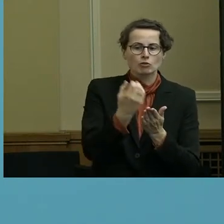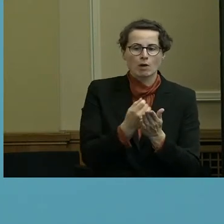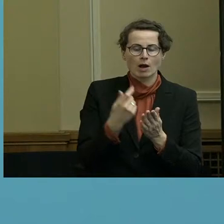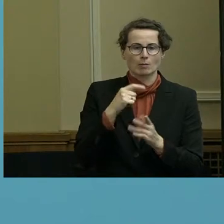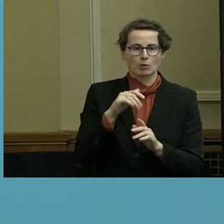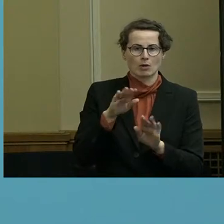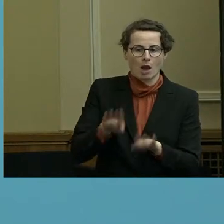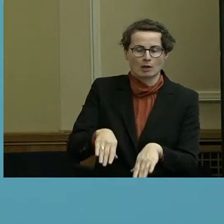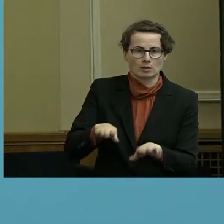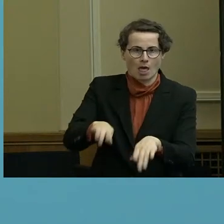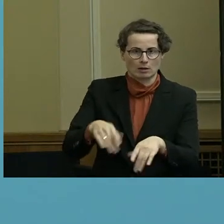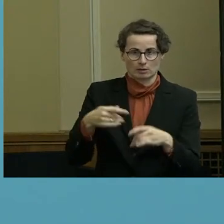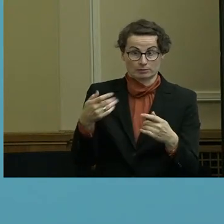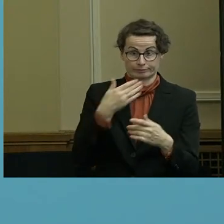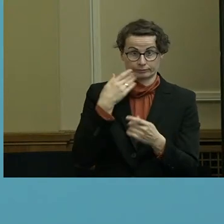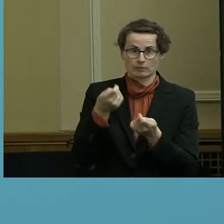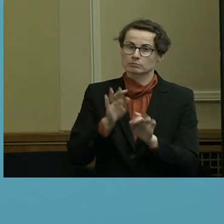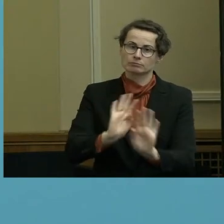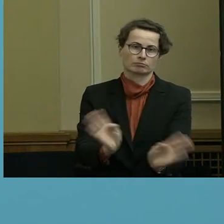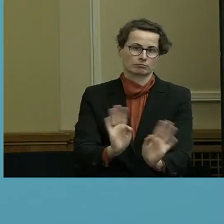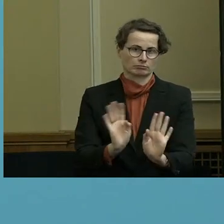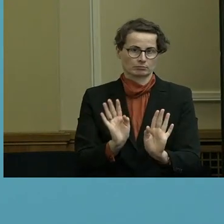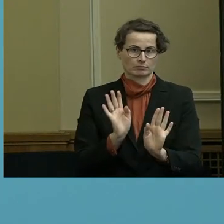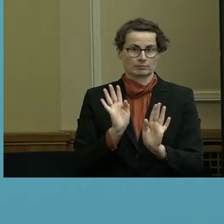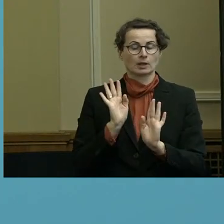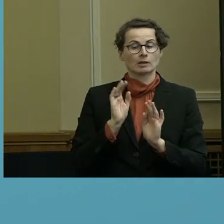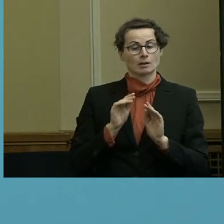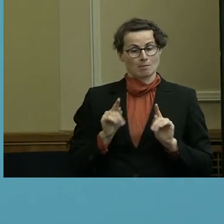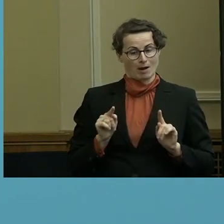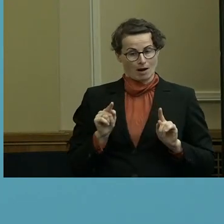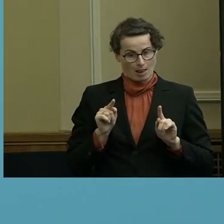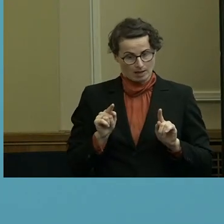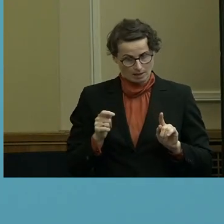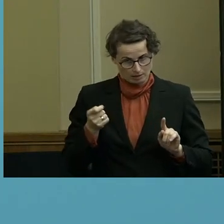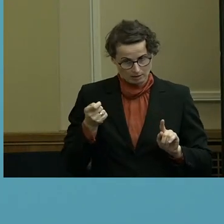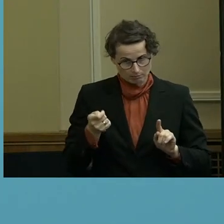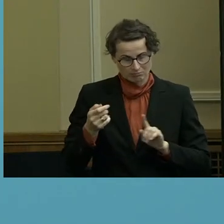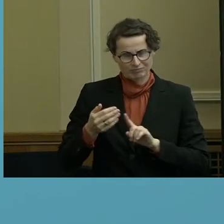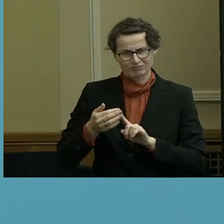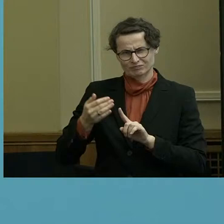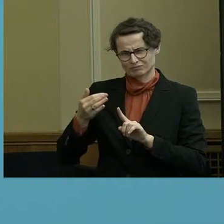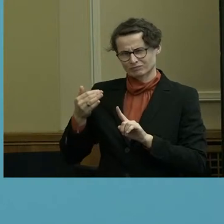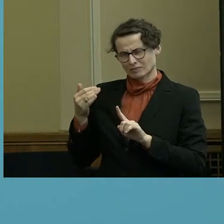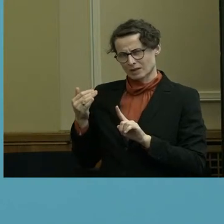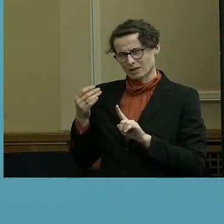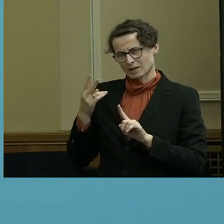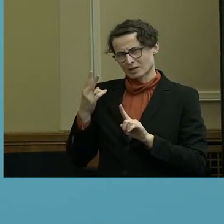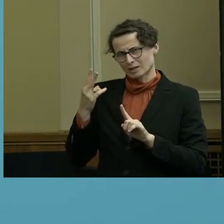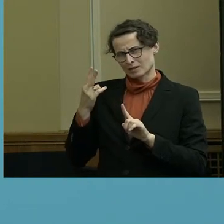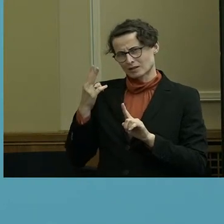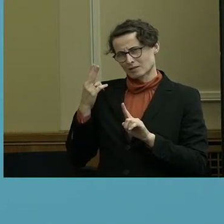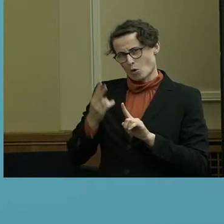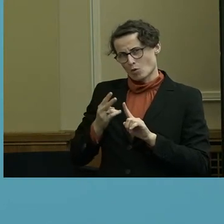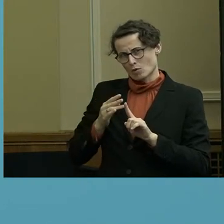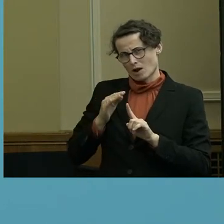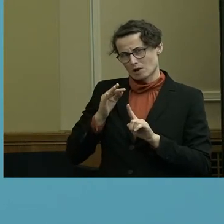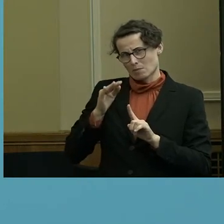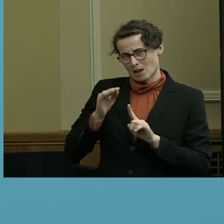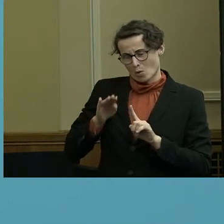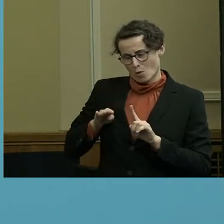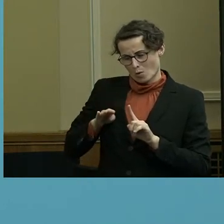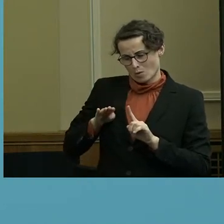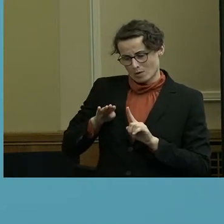Und wir haben die Investitionen von etwa Startpunkt 200 Millionen, 230